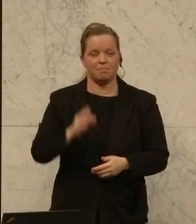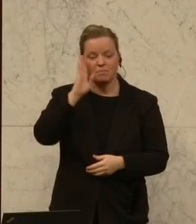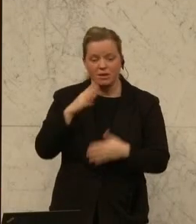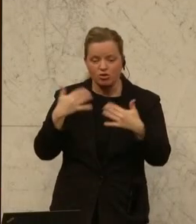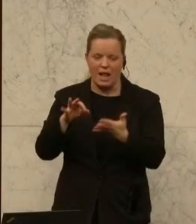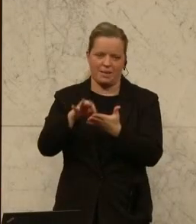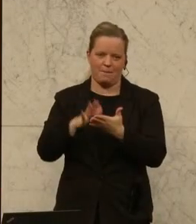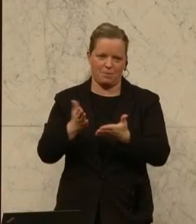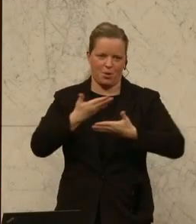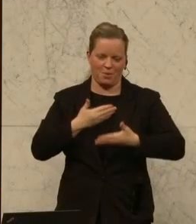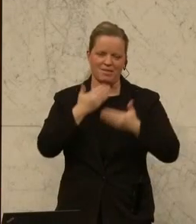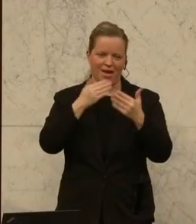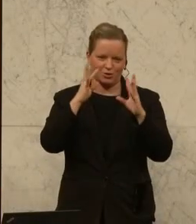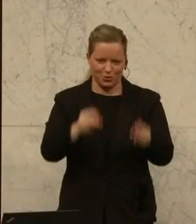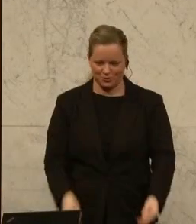Termin. Dankeschön.